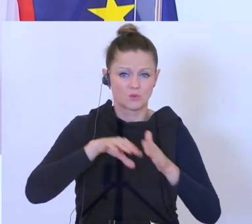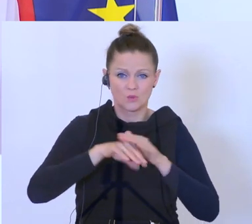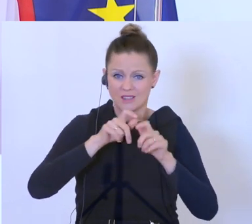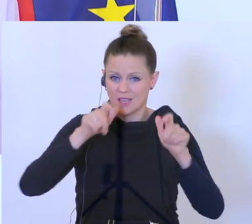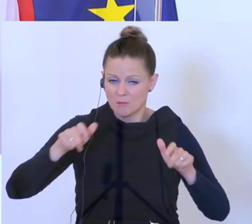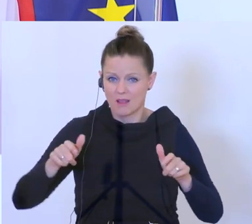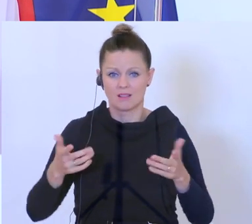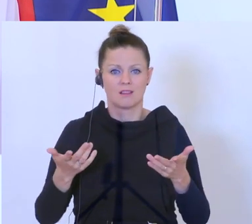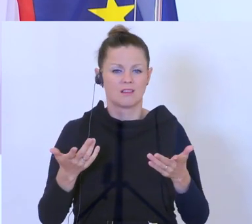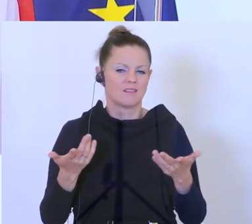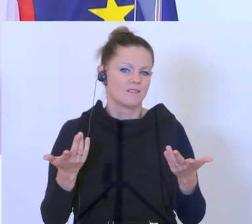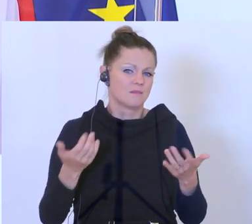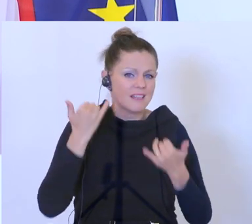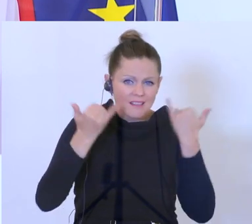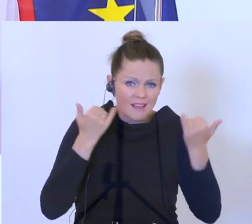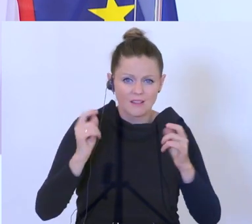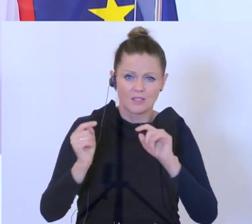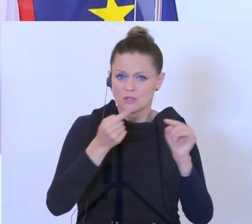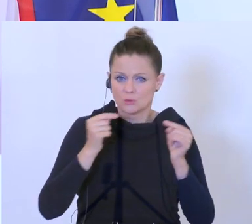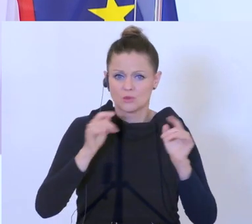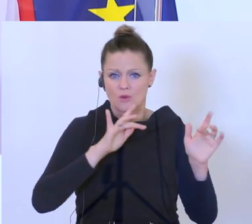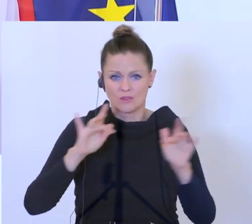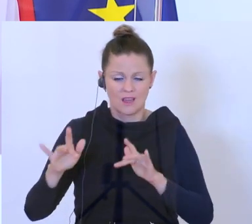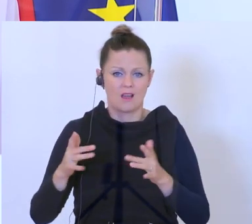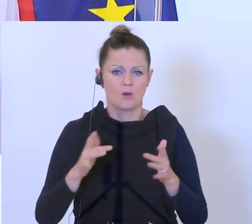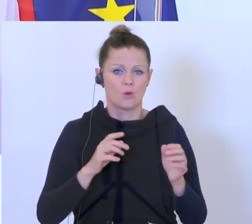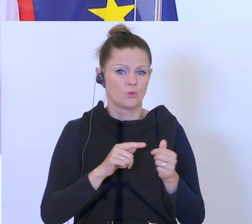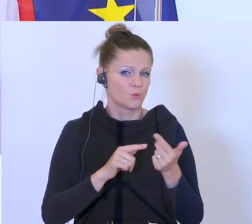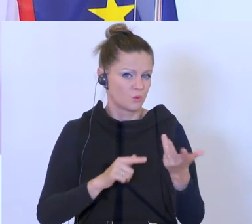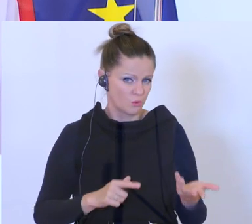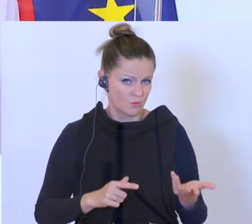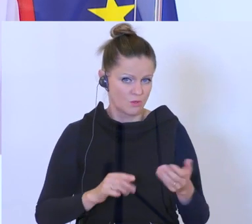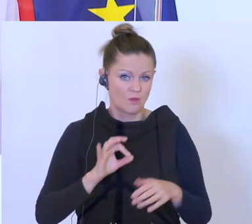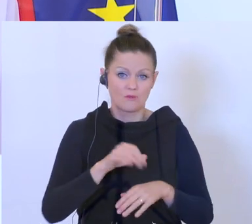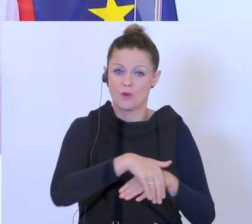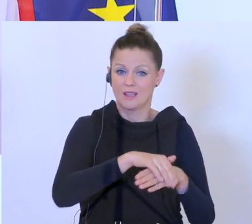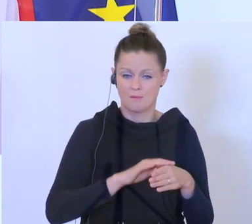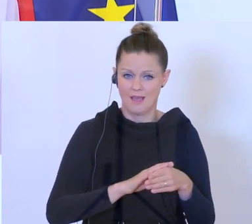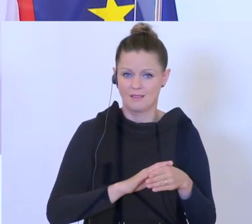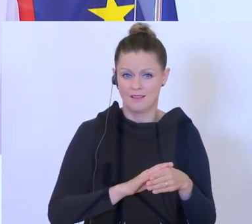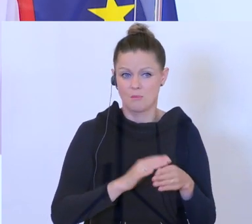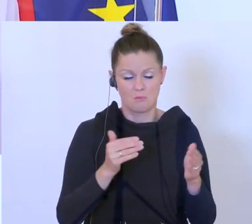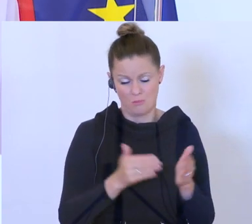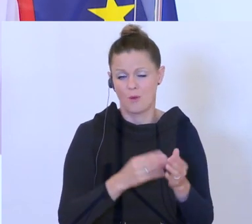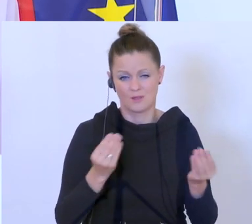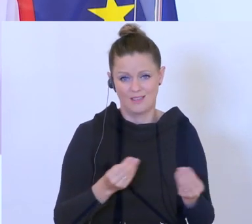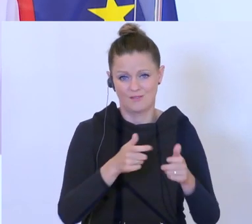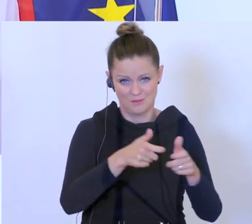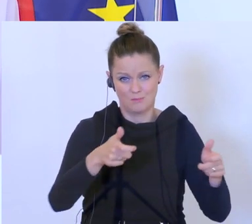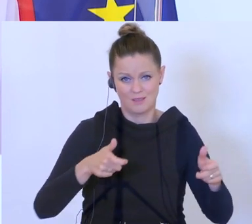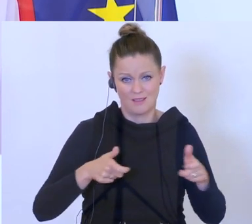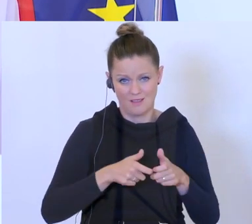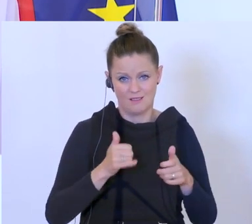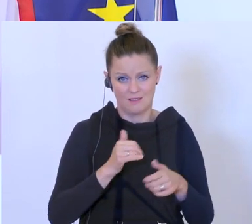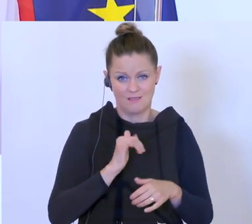Gesprächsrunden aufsetzen, Ideen diskutieren. Was ich jetzt schon sagen kann, ist, dass es für die Gemeinden sicherlich ein Paket brauchen wird. Denn was uns alle